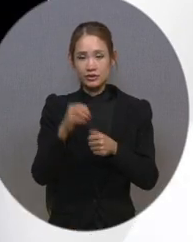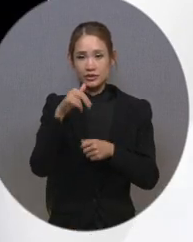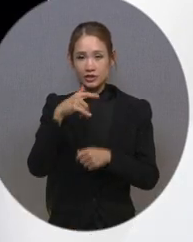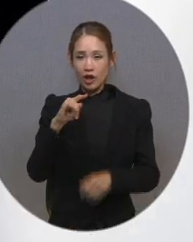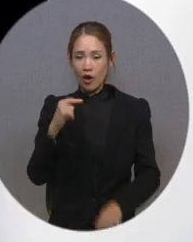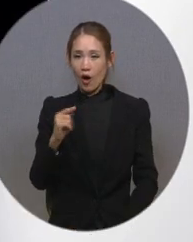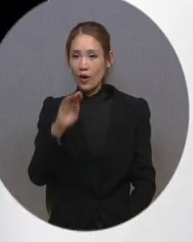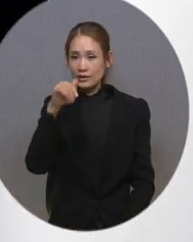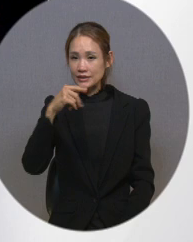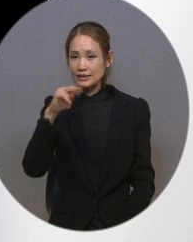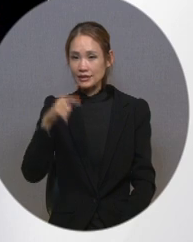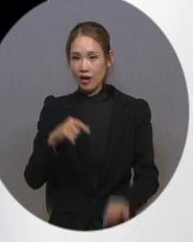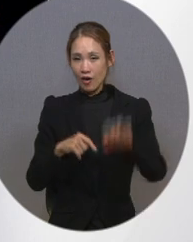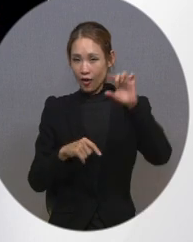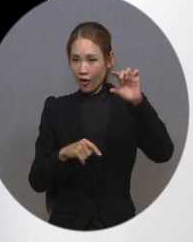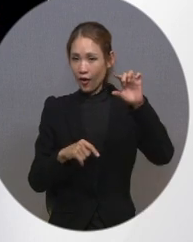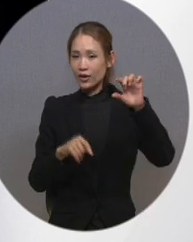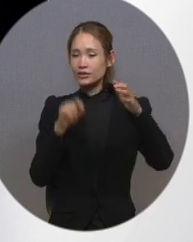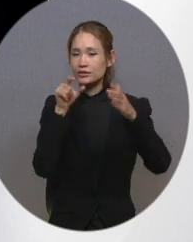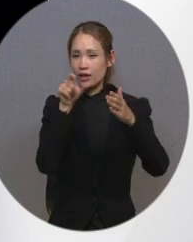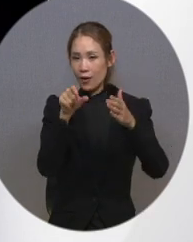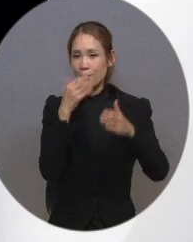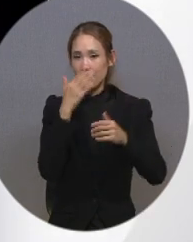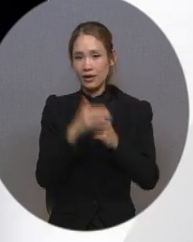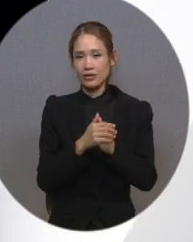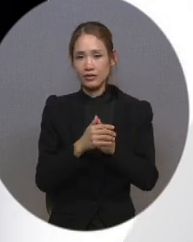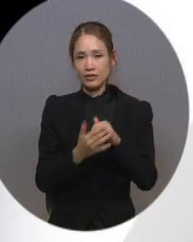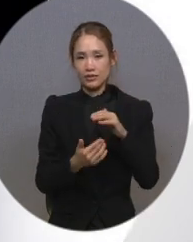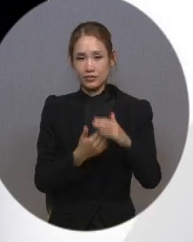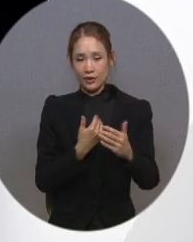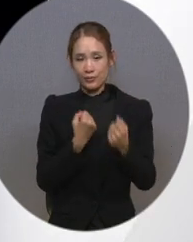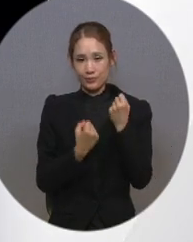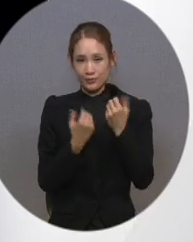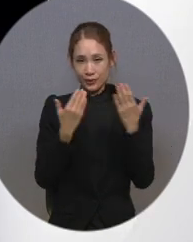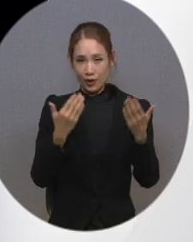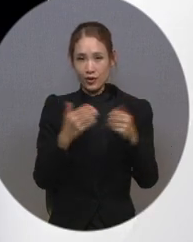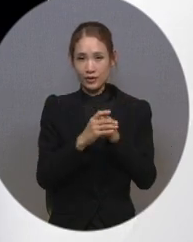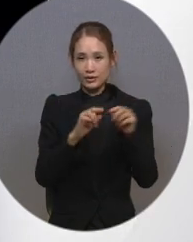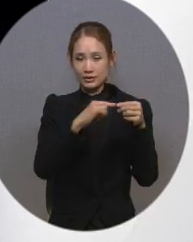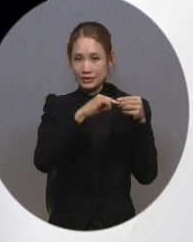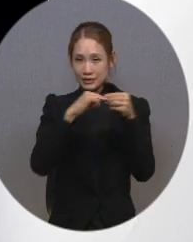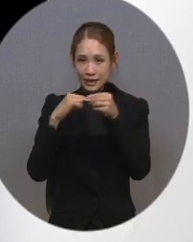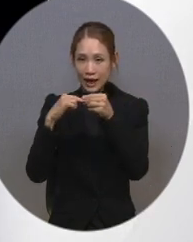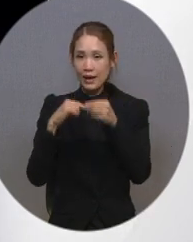설정 가능한데요. 먼저 살펴볼 기능은 회사 자막 기능입니다.